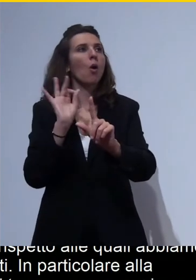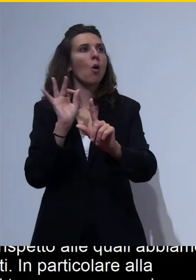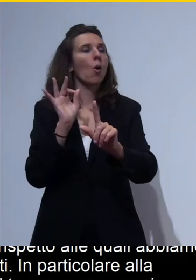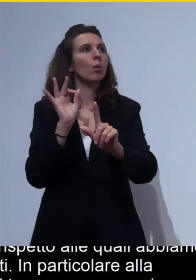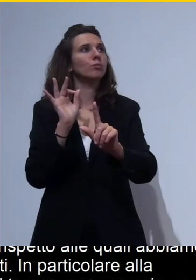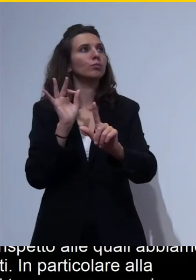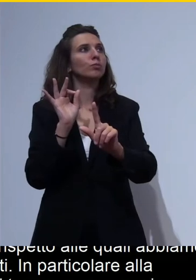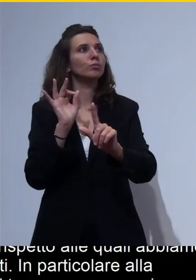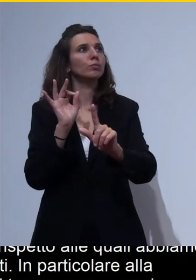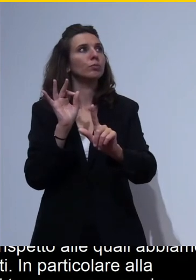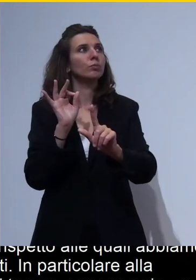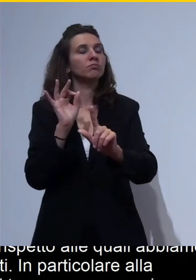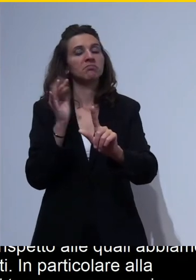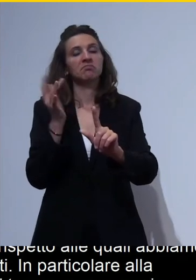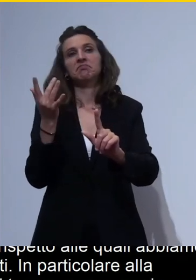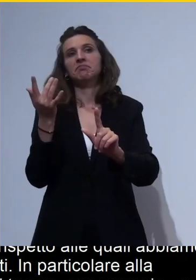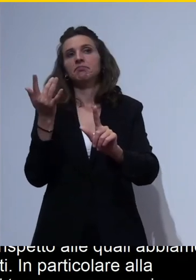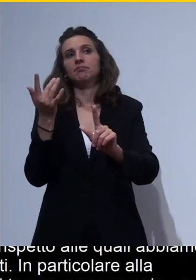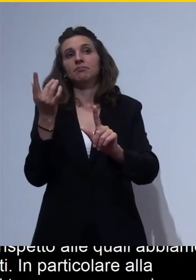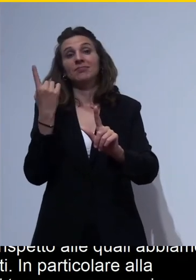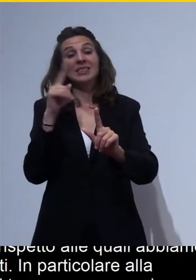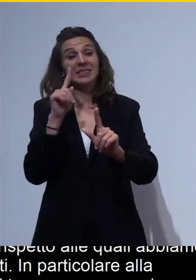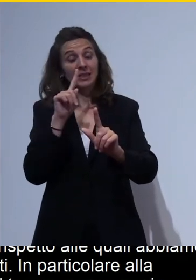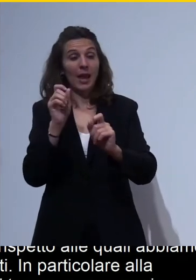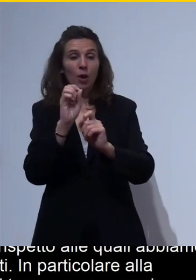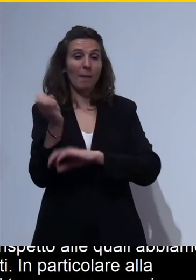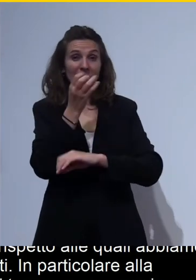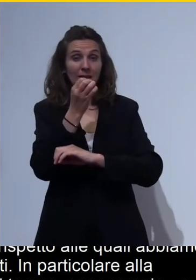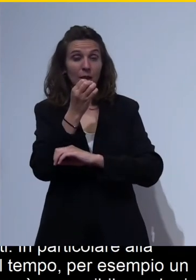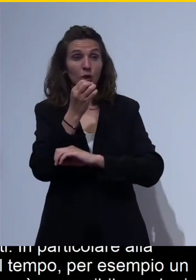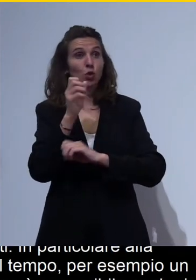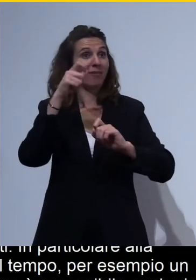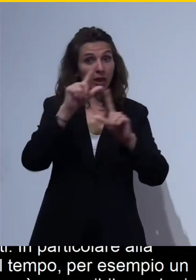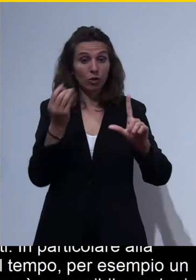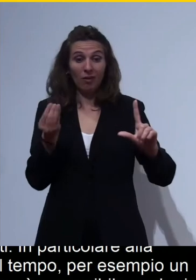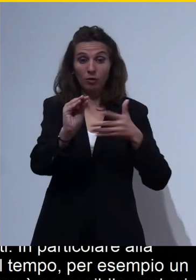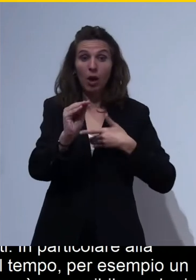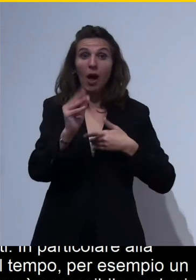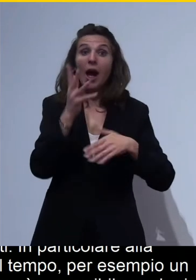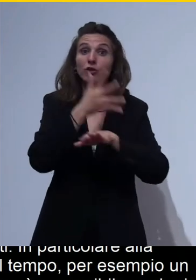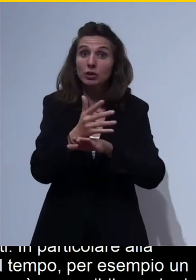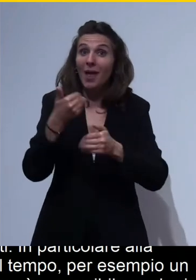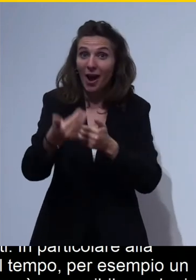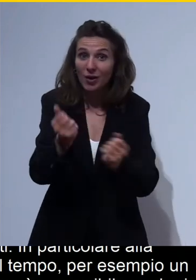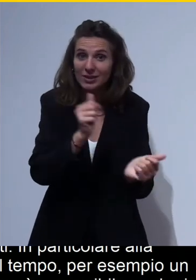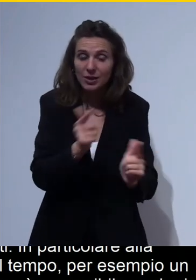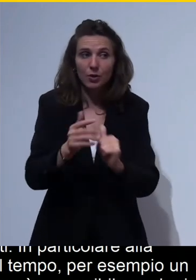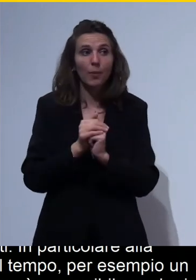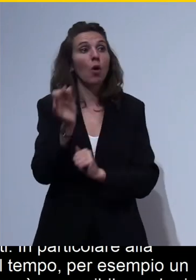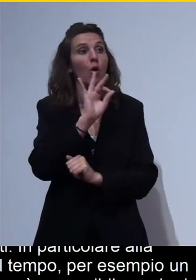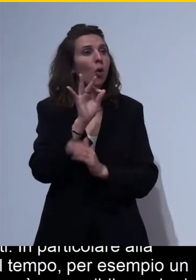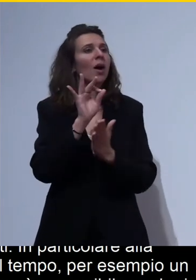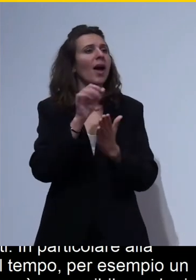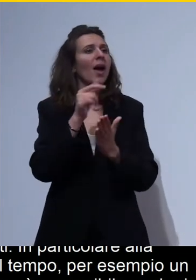presentazione è accessibile anche in quel caso, se è adattabile rispetto a vari scenari, a varie tecnologie